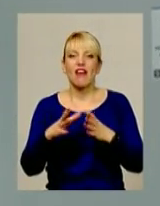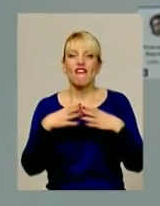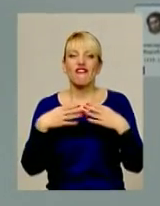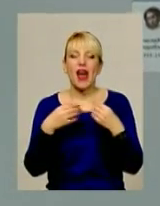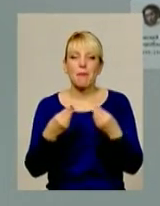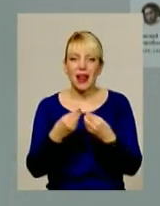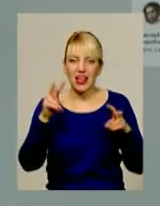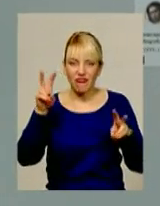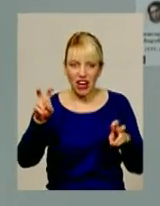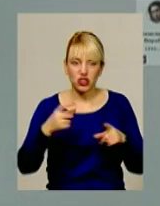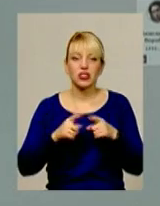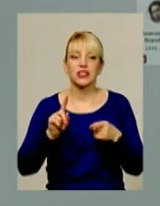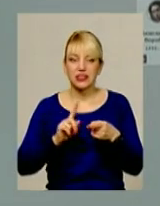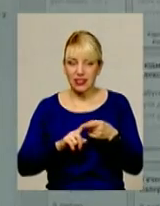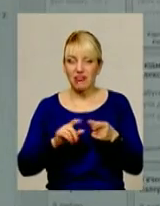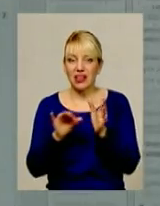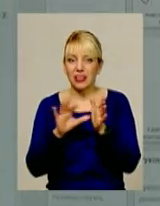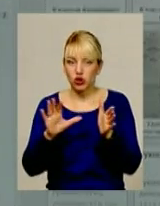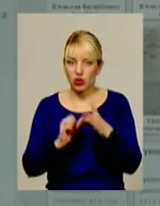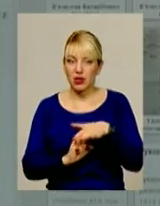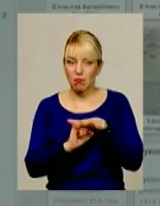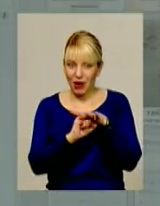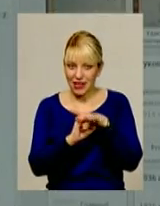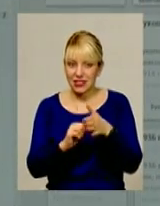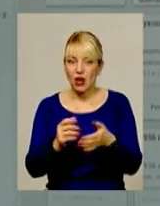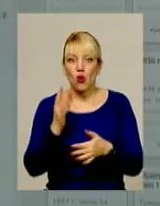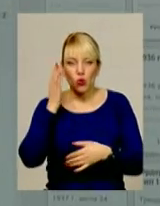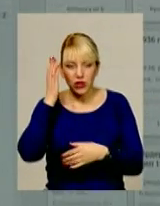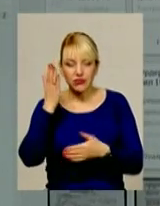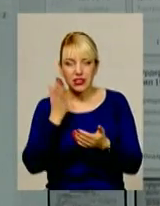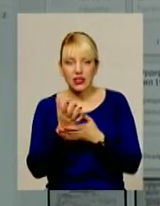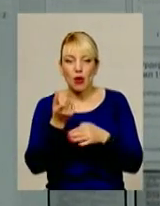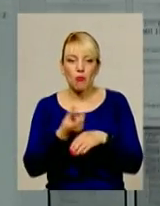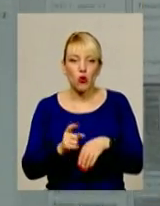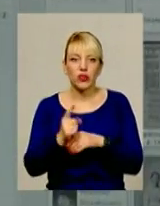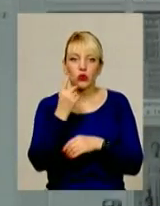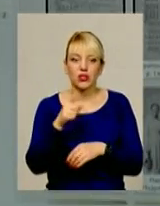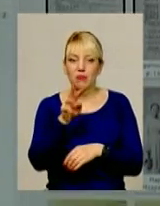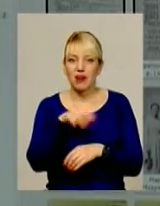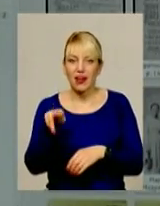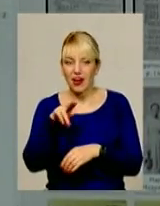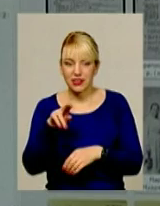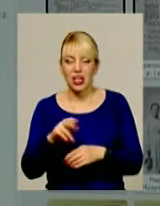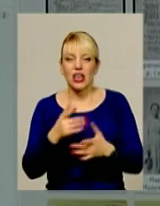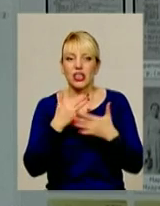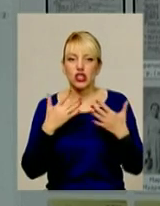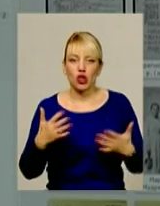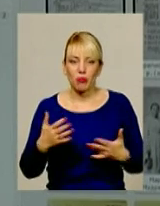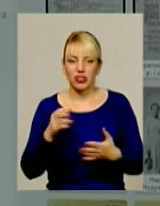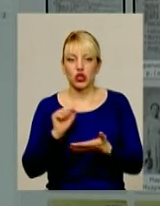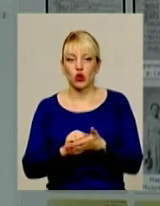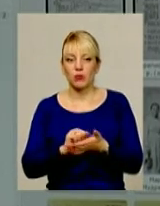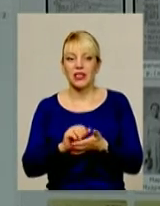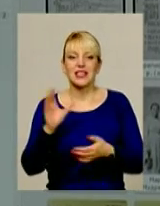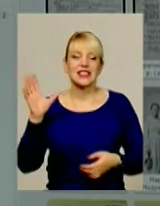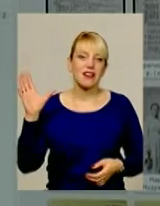представляє в Україні. В електронній базі сайту, уявіть, понад один мільярд різноманітних документів з усього світу. На